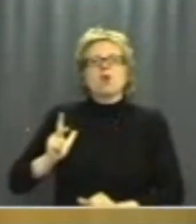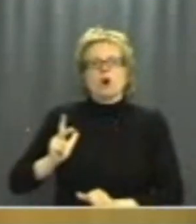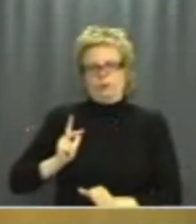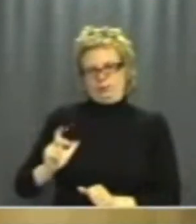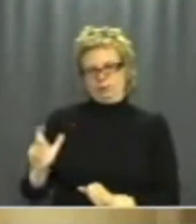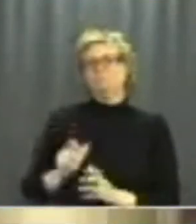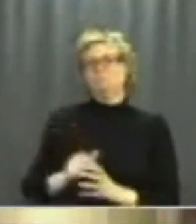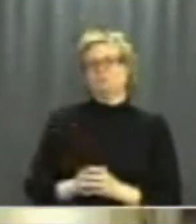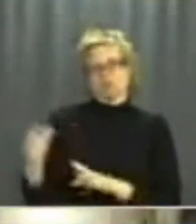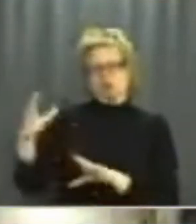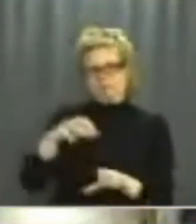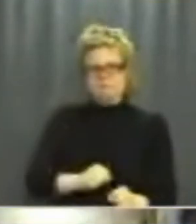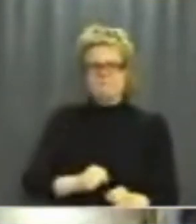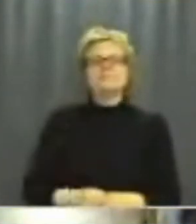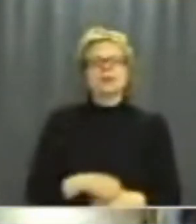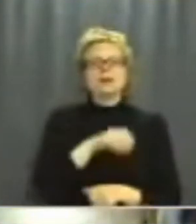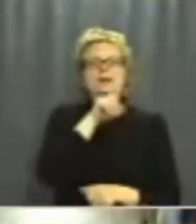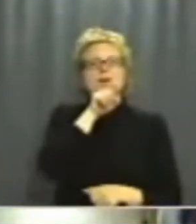Slutreplik, Nils-Erik Davidlid.